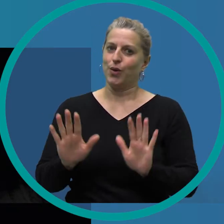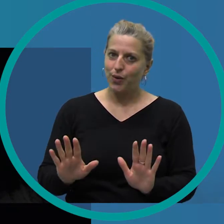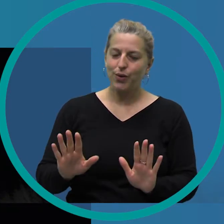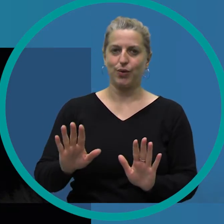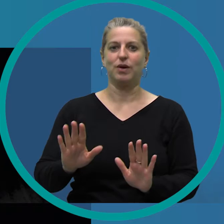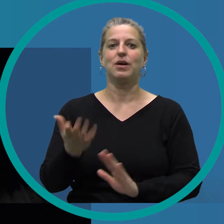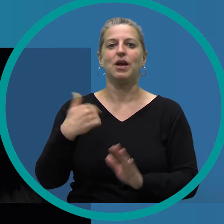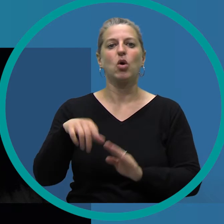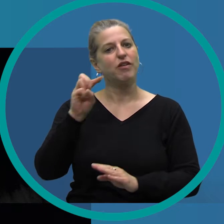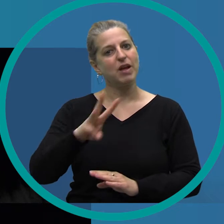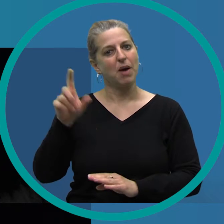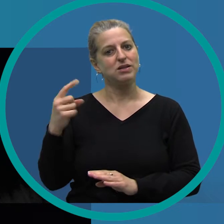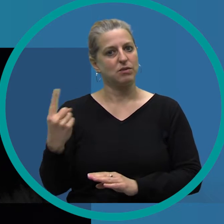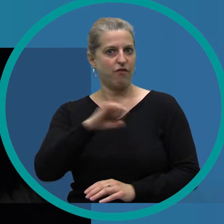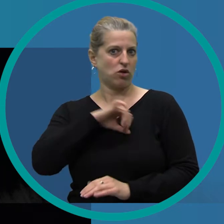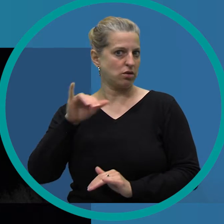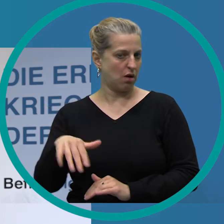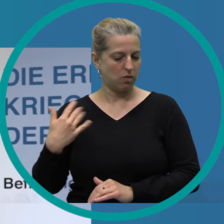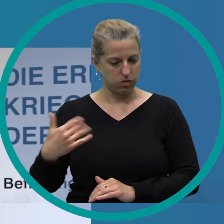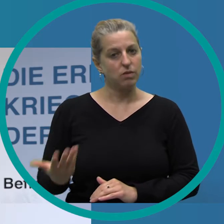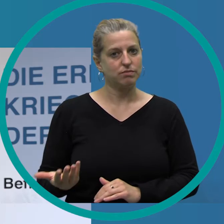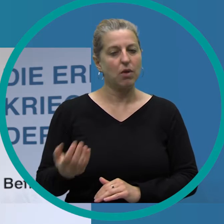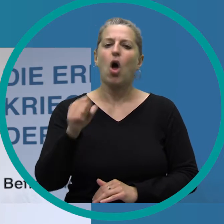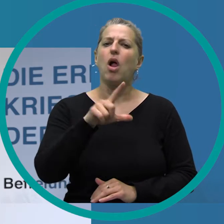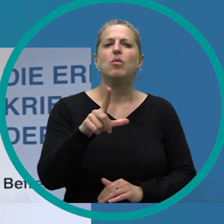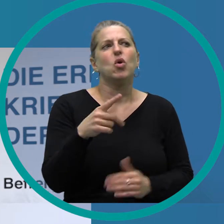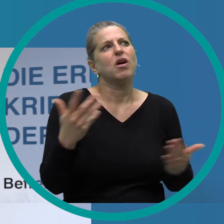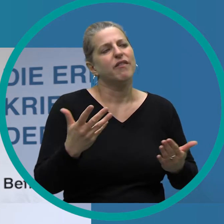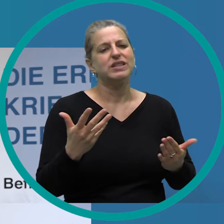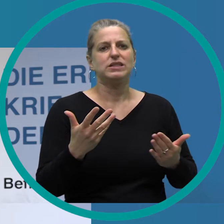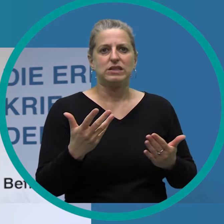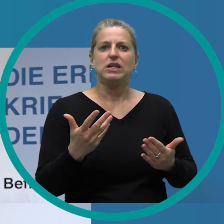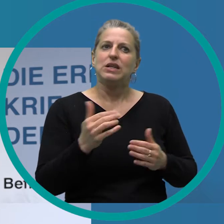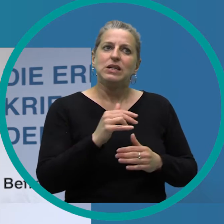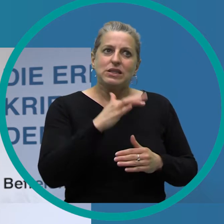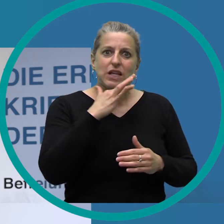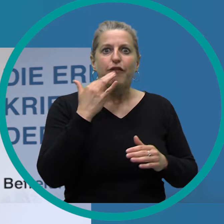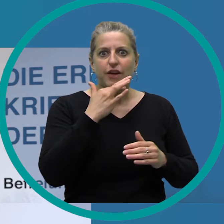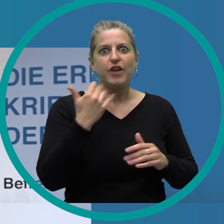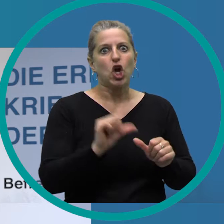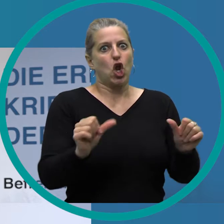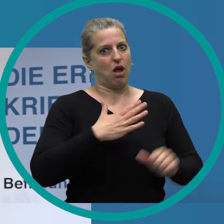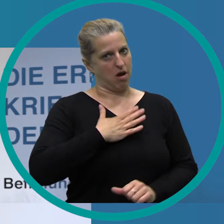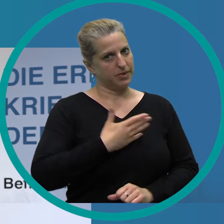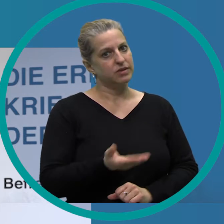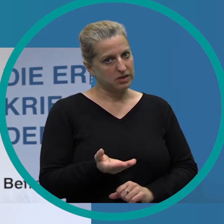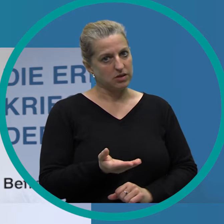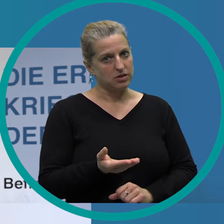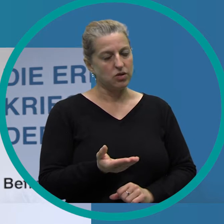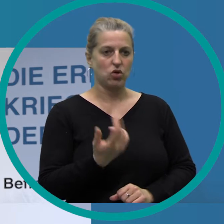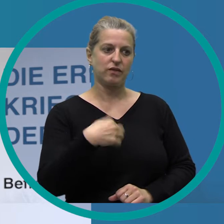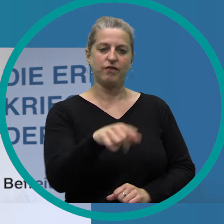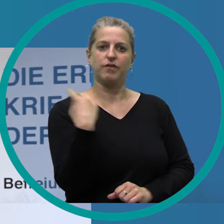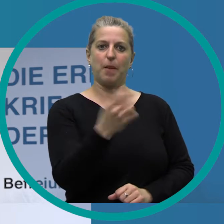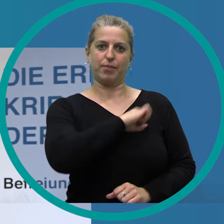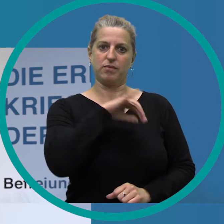von dem die Stadt laut Dr. Wiegmann bis heute profitiert. Wesentlich hat Oldenburg natürlich sehr viel Glück gehabt und sehr viel